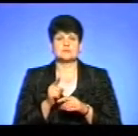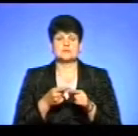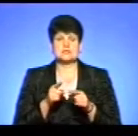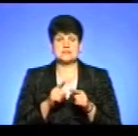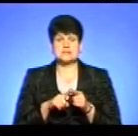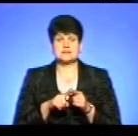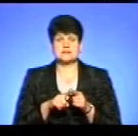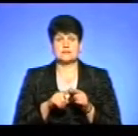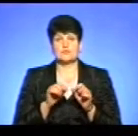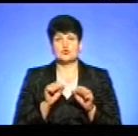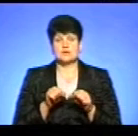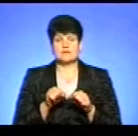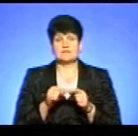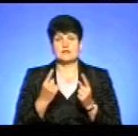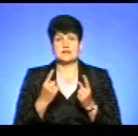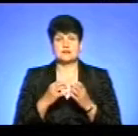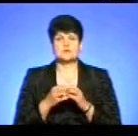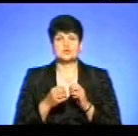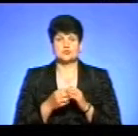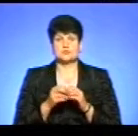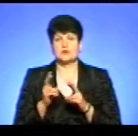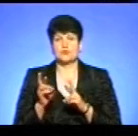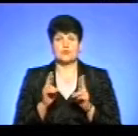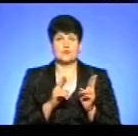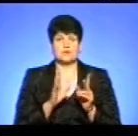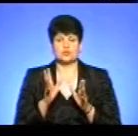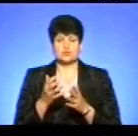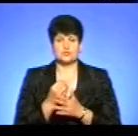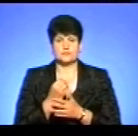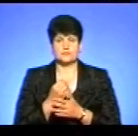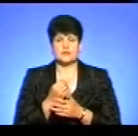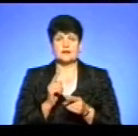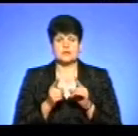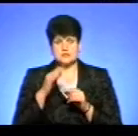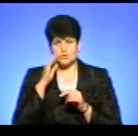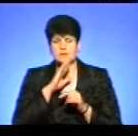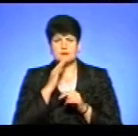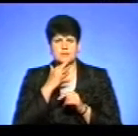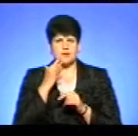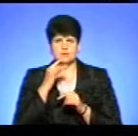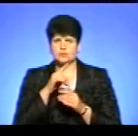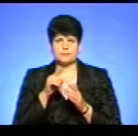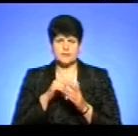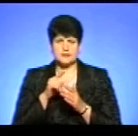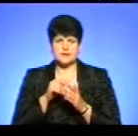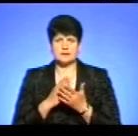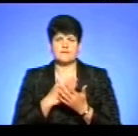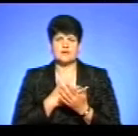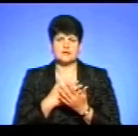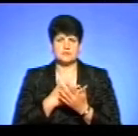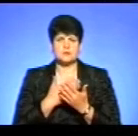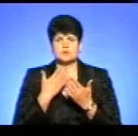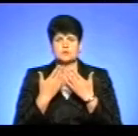от, можливо, великі суми, як для кого вони будуть вдаватись. Насправді у батьків дійсно багато запитань, багато запитань в активістів. зокрема,